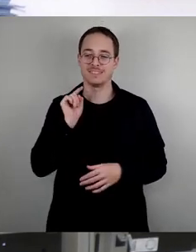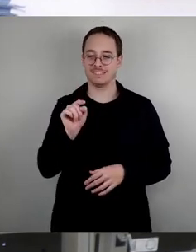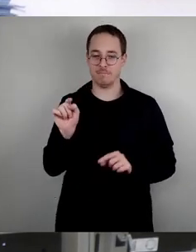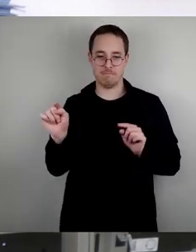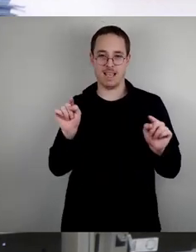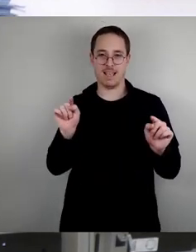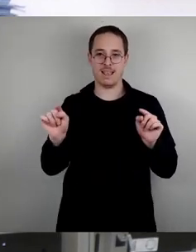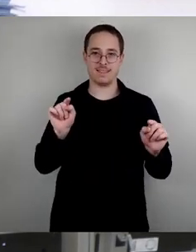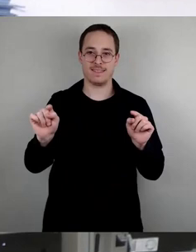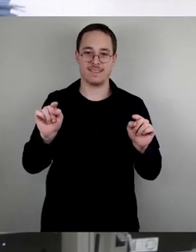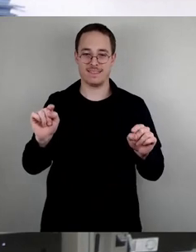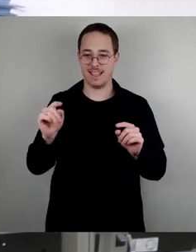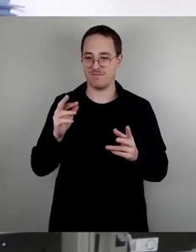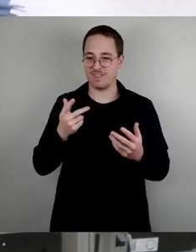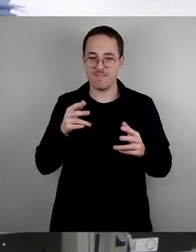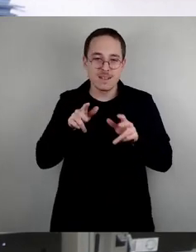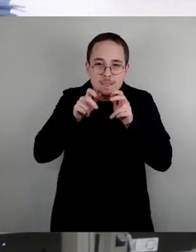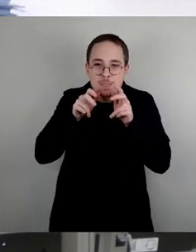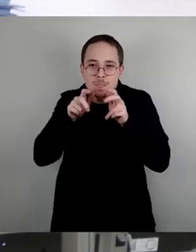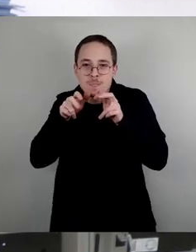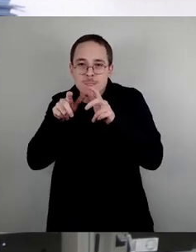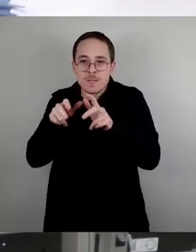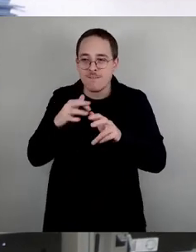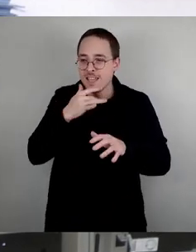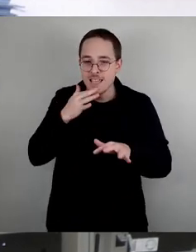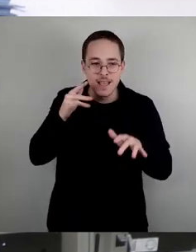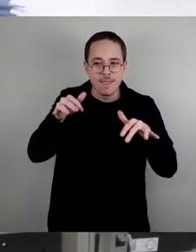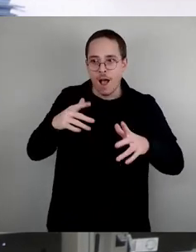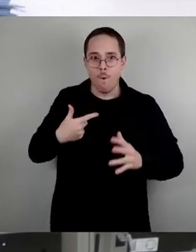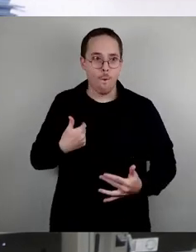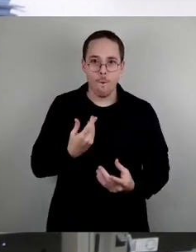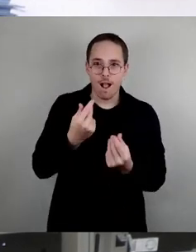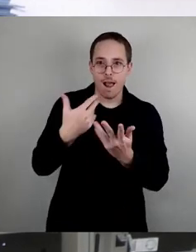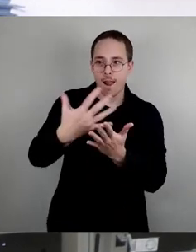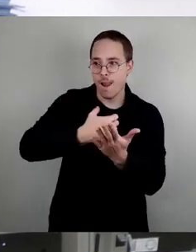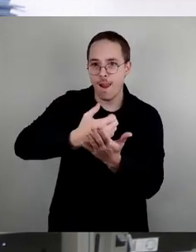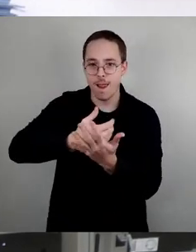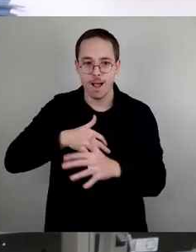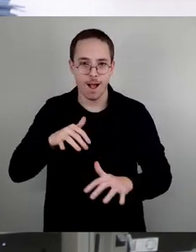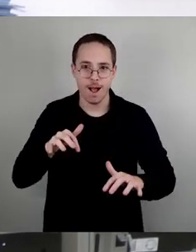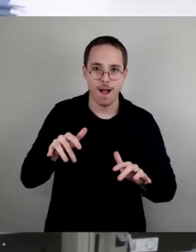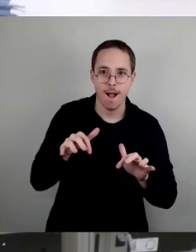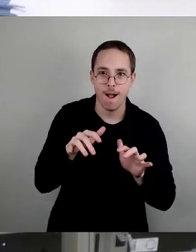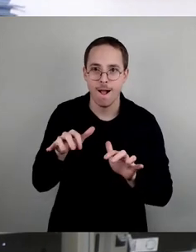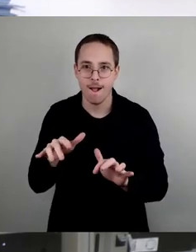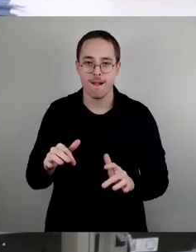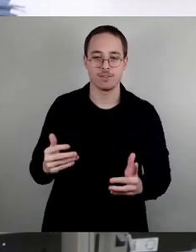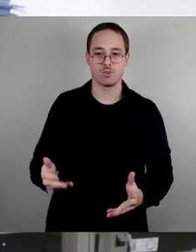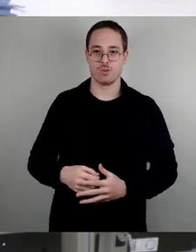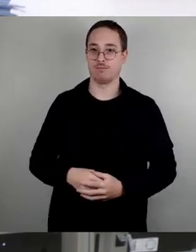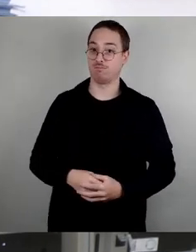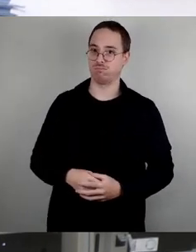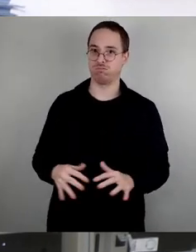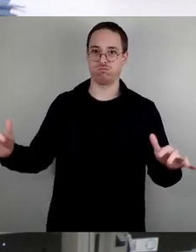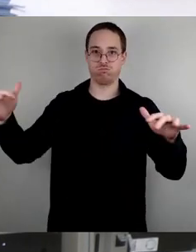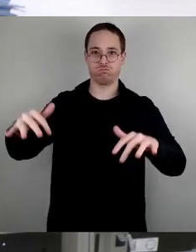schnelles Geld ohne viel Arbeitsaufwand erhält. Wer weiß. Nun ist es allerdings auch nicht so, dass jeder Airbnb